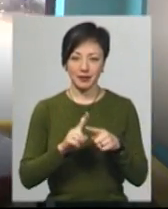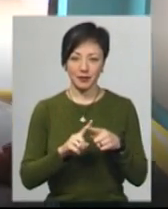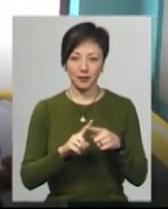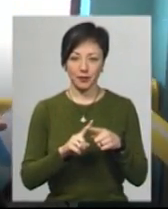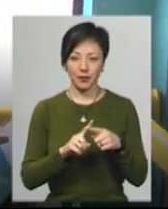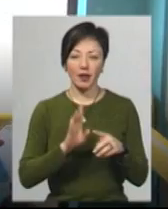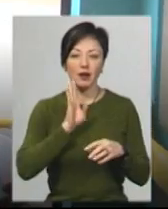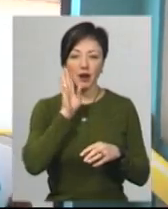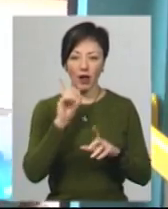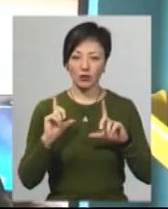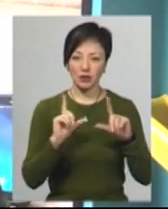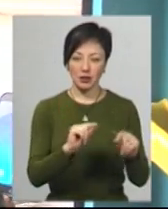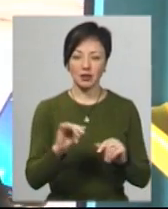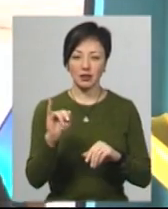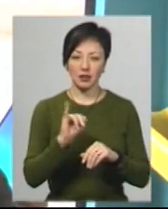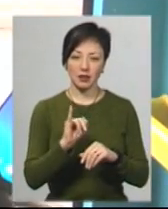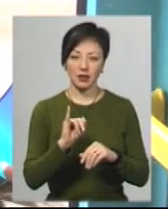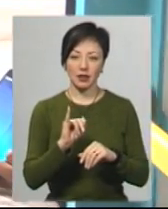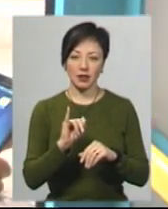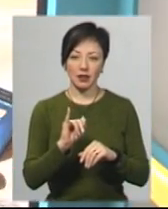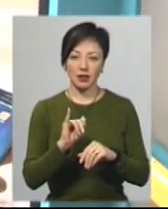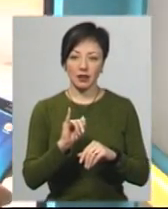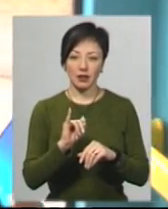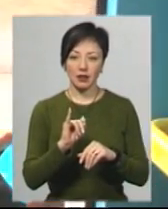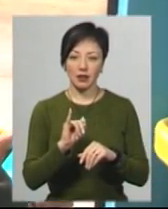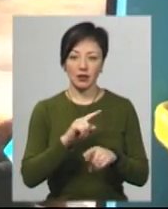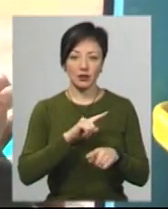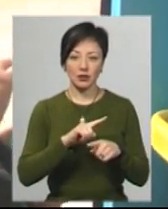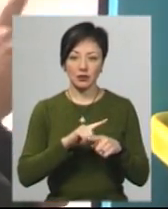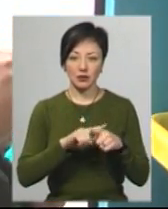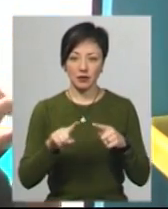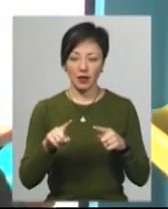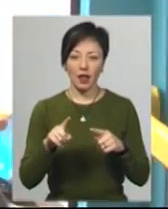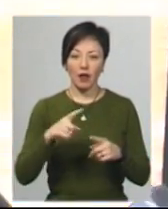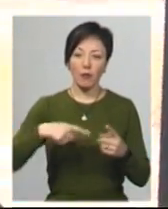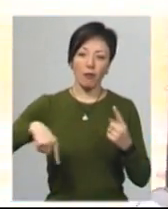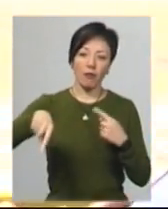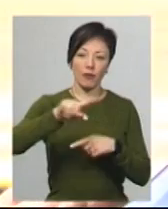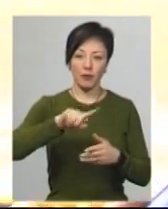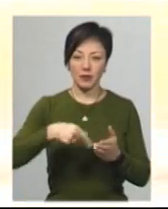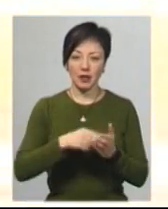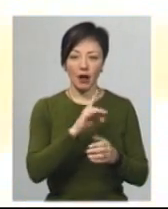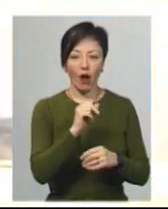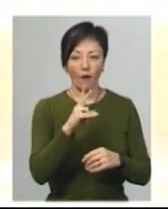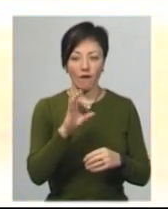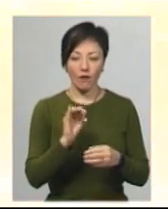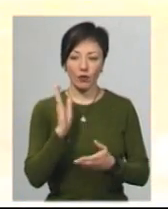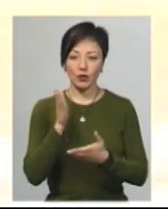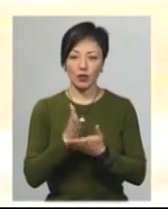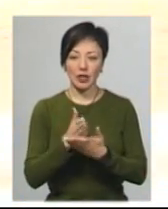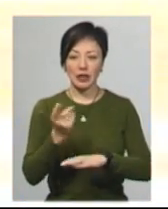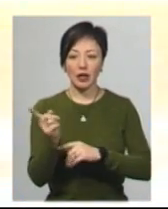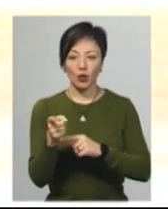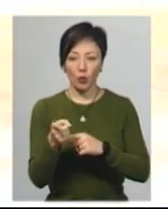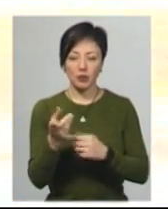Я рано добираюся і ускорено добираюся, не їду по всьому місту. З Раково їду на Тернопільську.